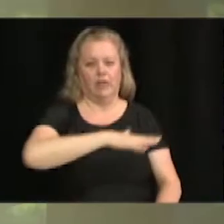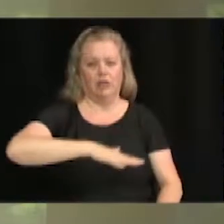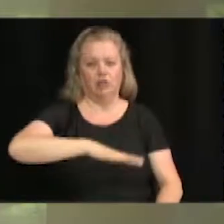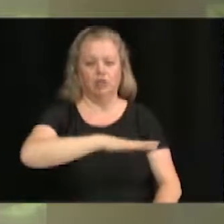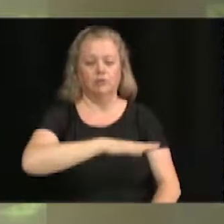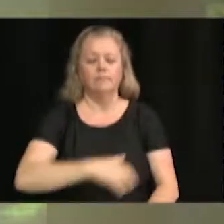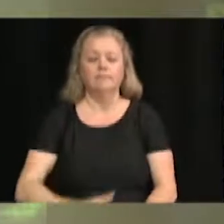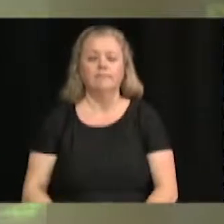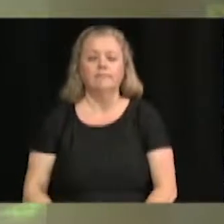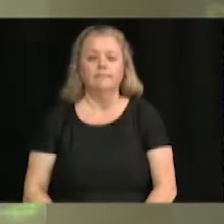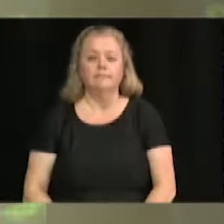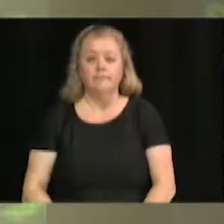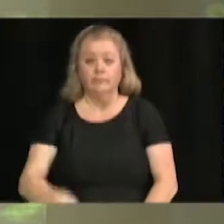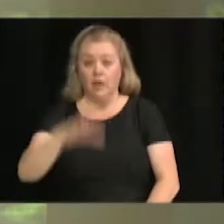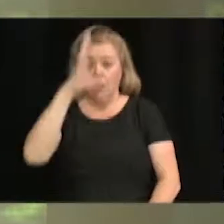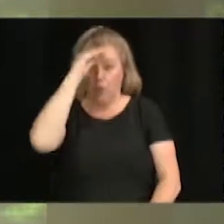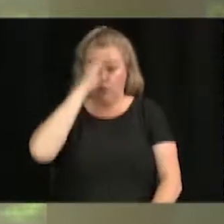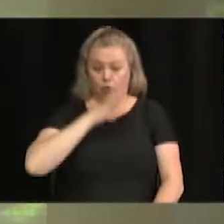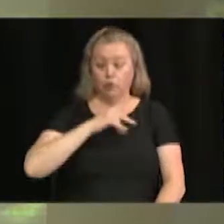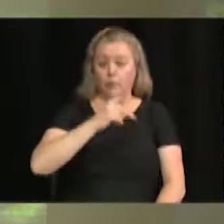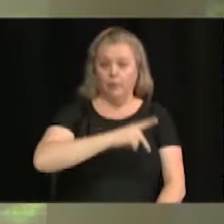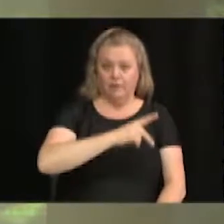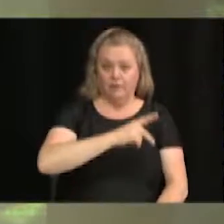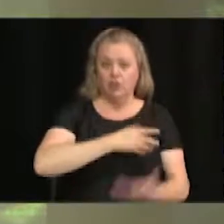M. Provencher et M. Poisson.